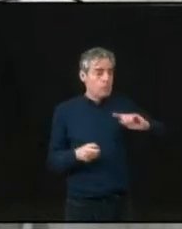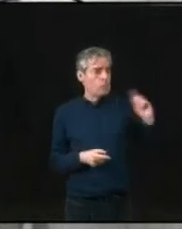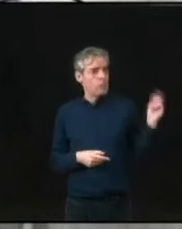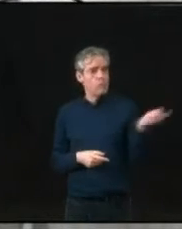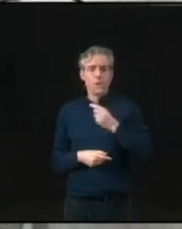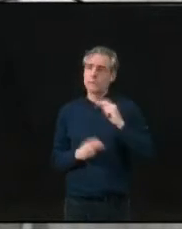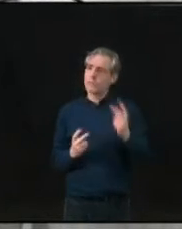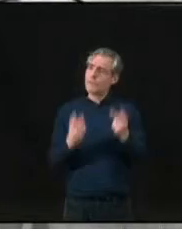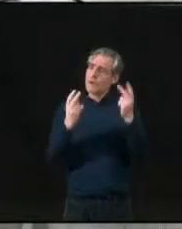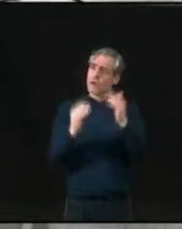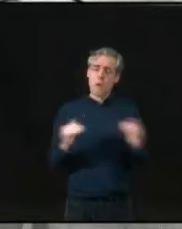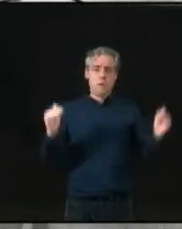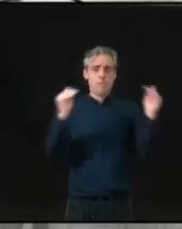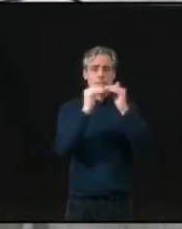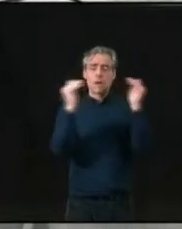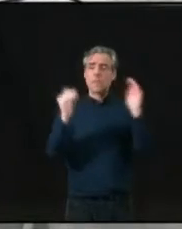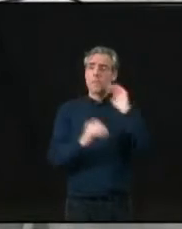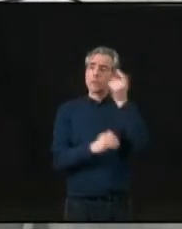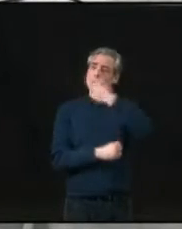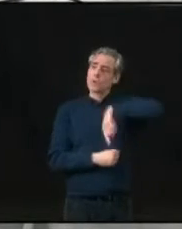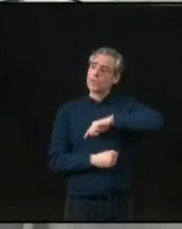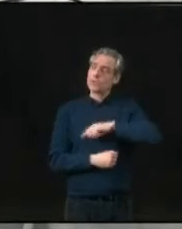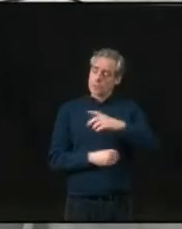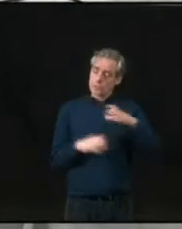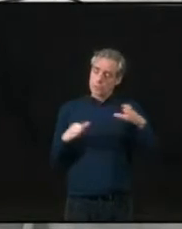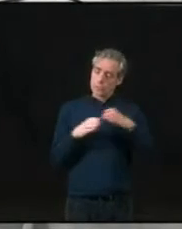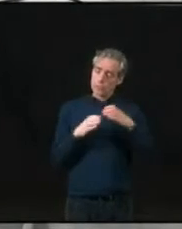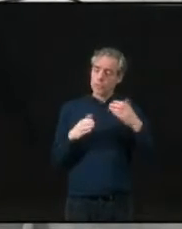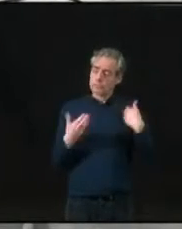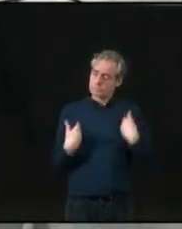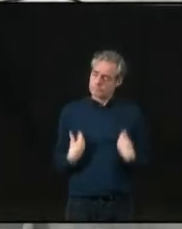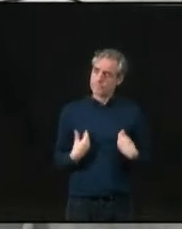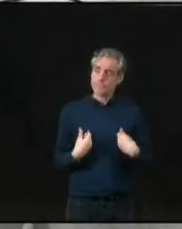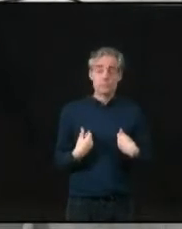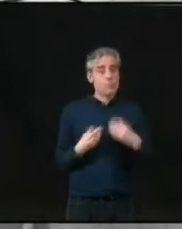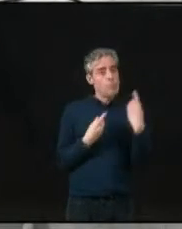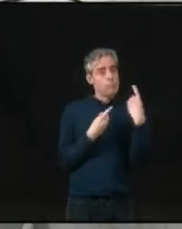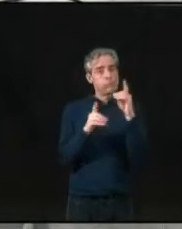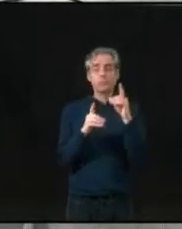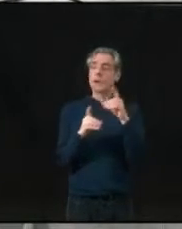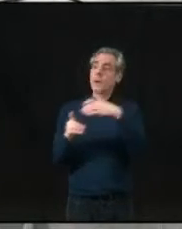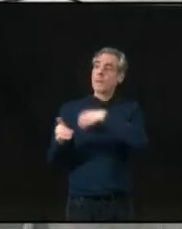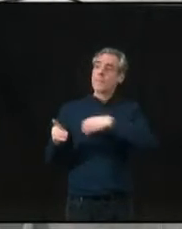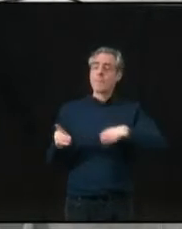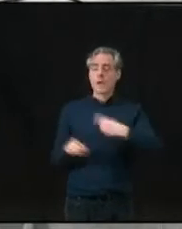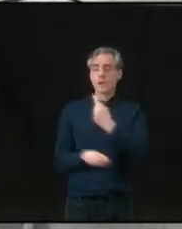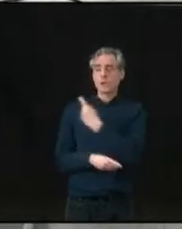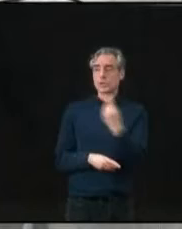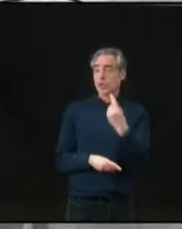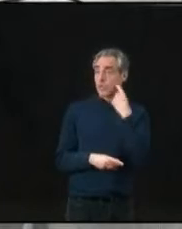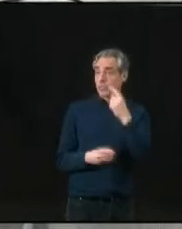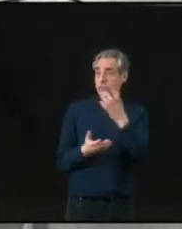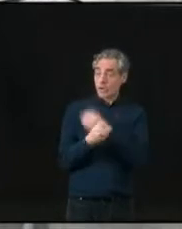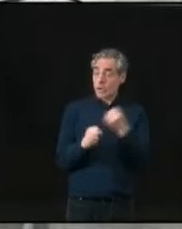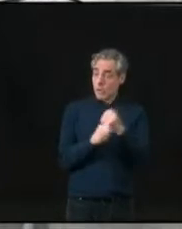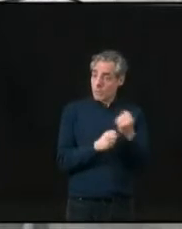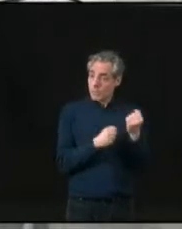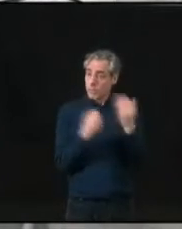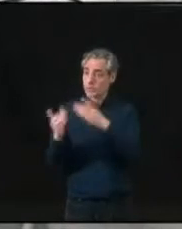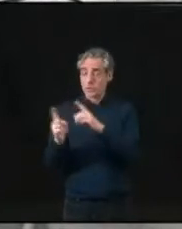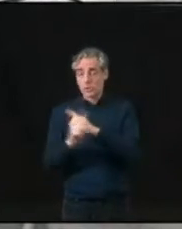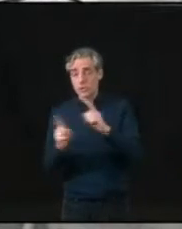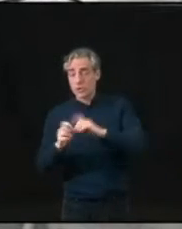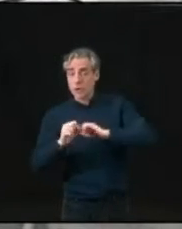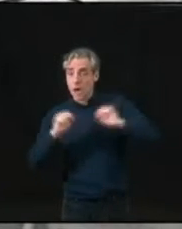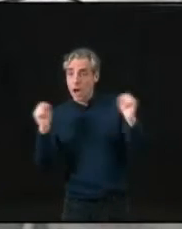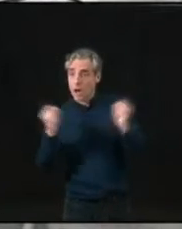quel autre élu. C'est pourquoi, nous, groupes par nous-mêmes, nous n'adresserons jamais au maire seul pour faire état de nos propositions, de